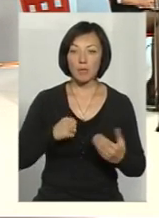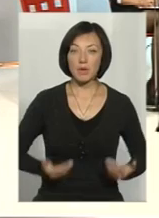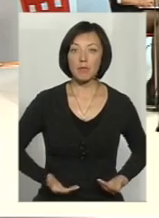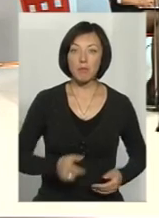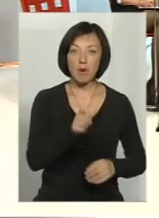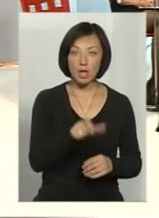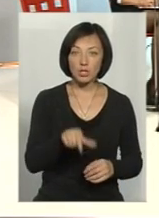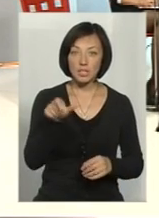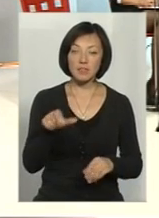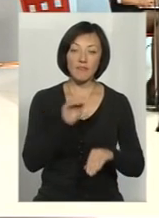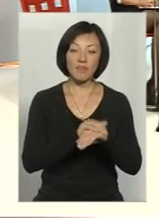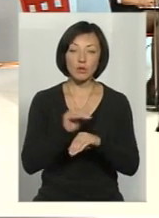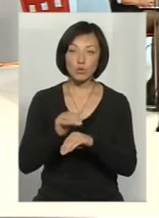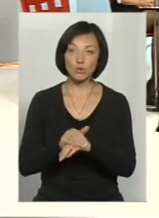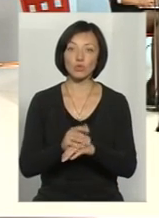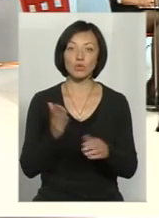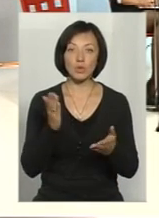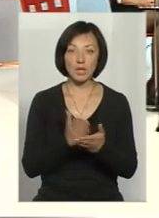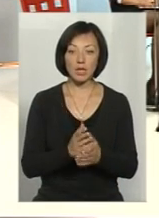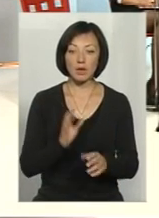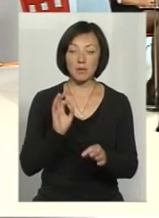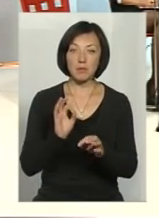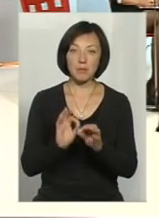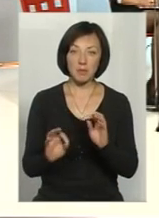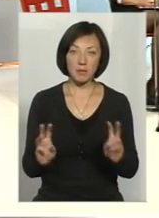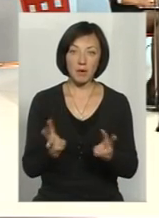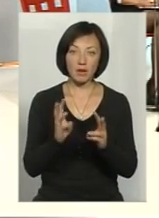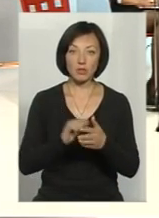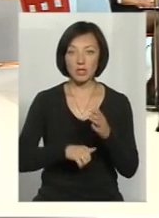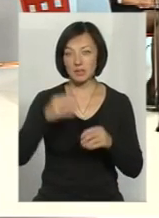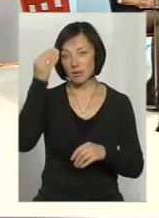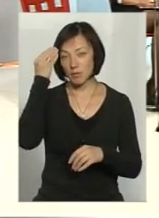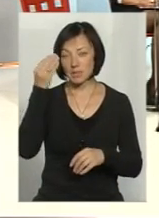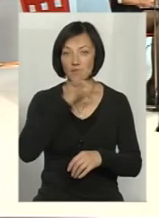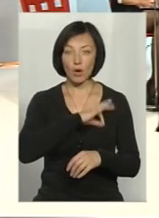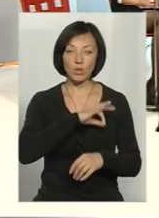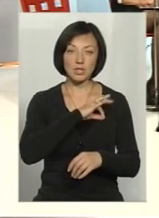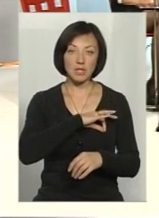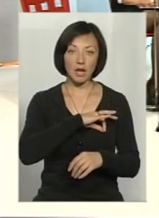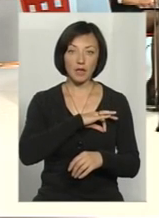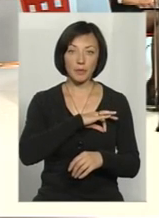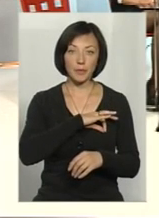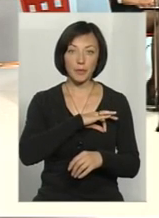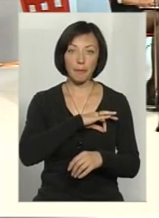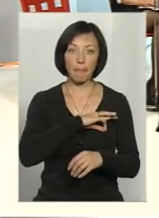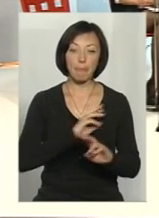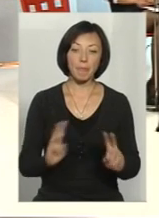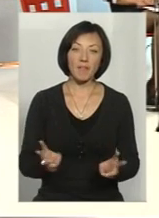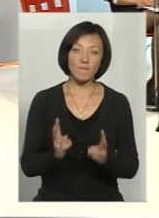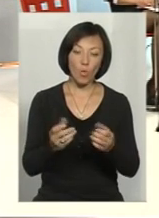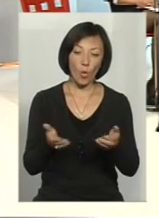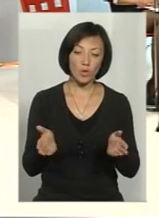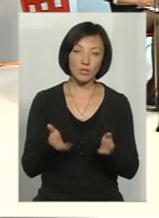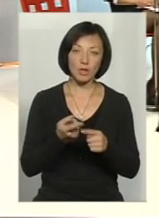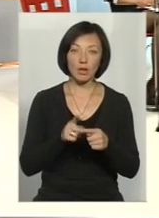фіксують те, що якесь підпалювання, напевно, що через навмисне використання якогось вогнища